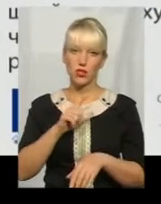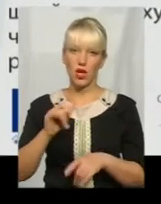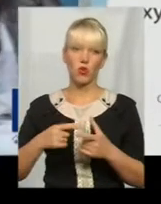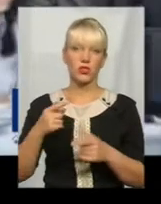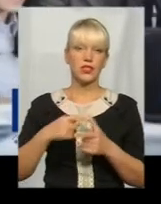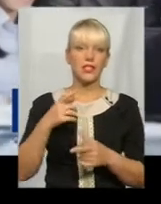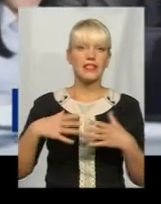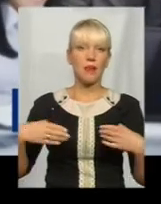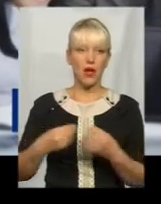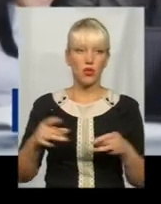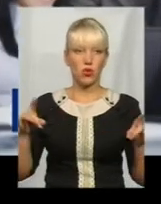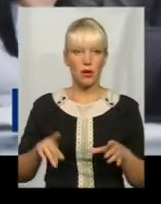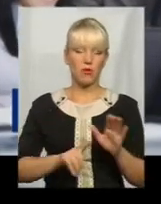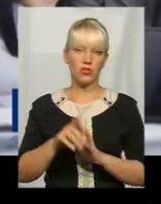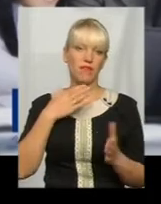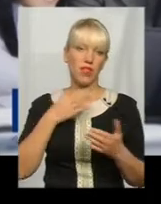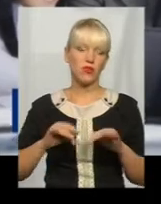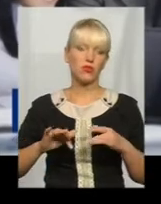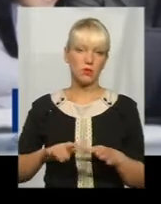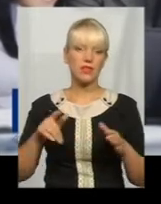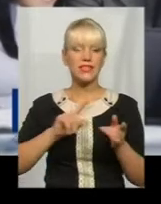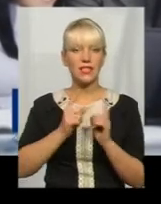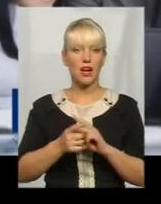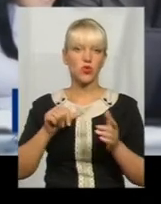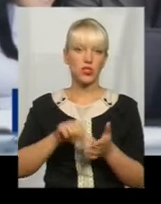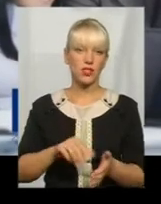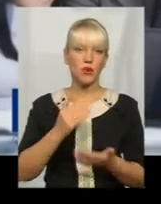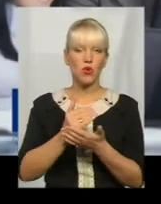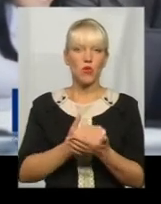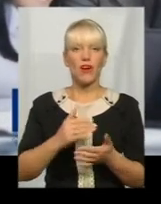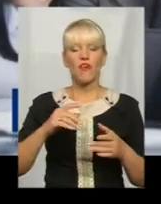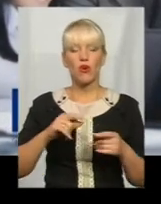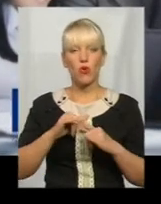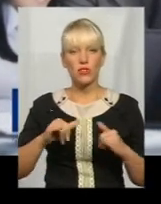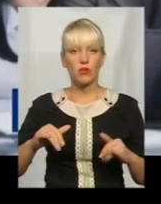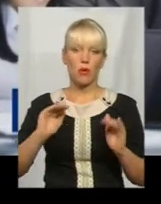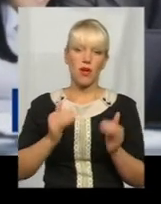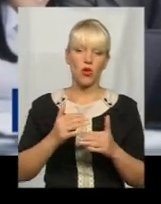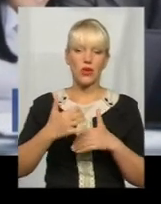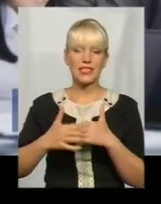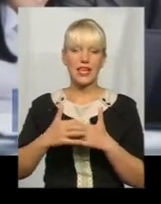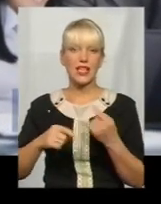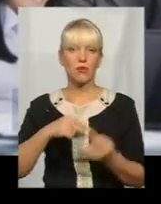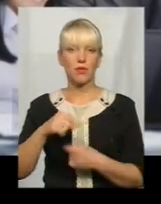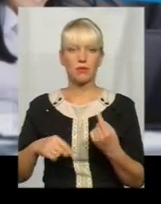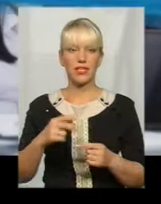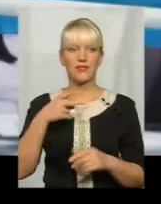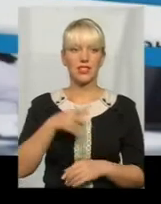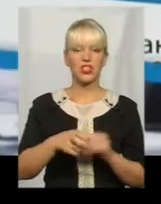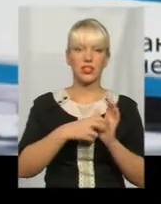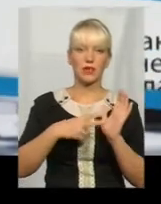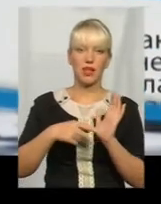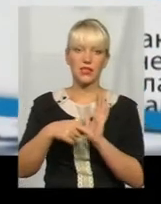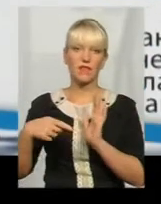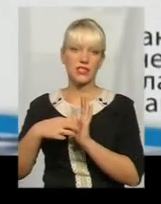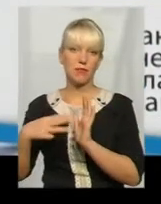Розпочни власну справу. Стань учасником програми розвитку малого і середнього підприємства Хмельницької області на 2017-2018